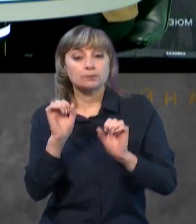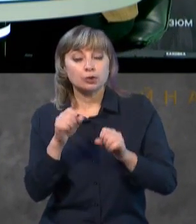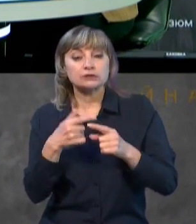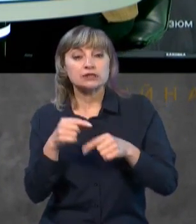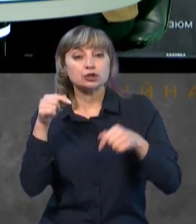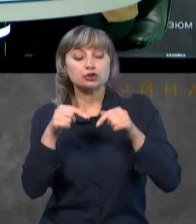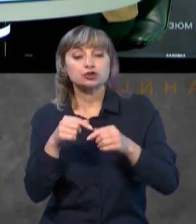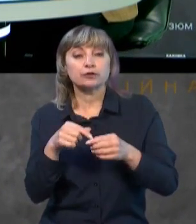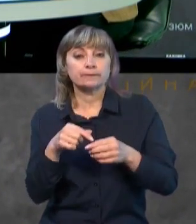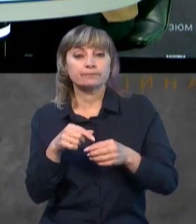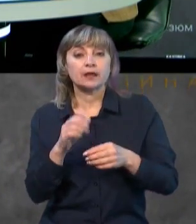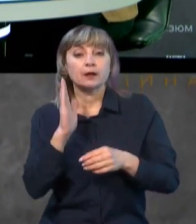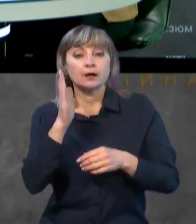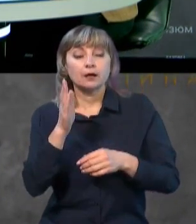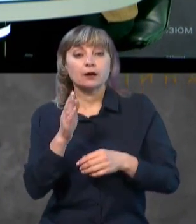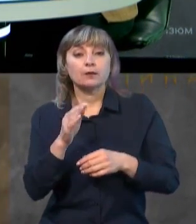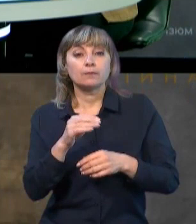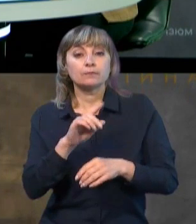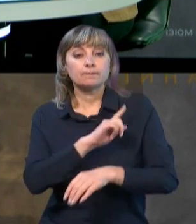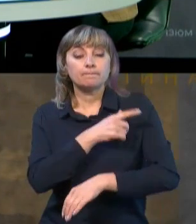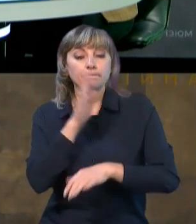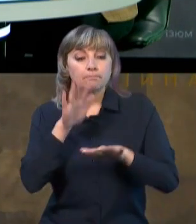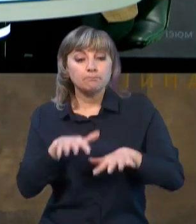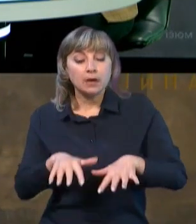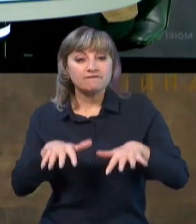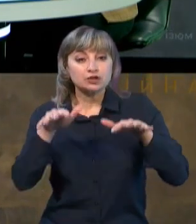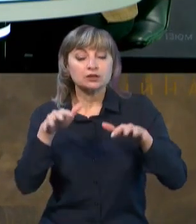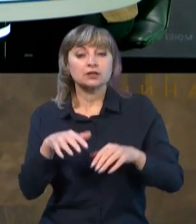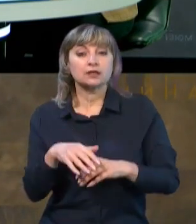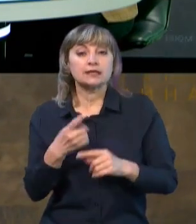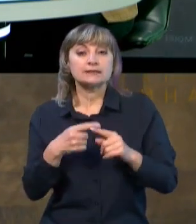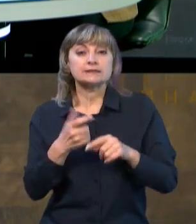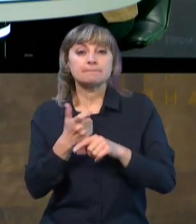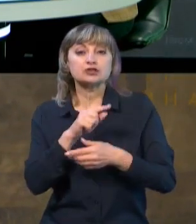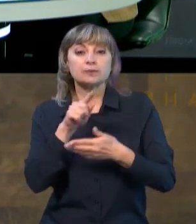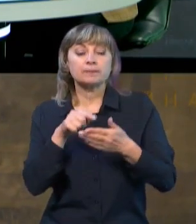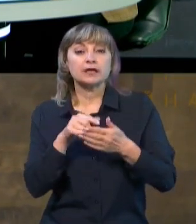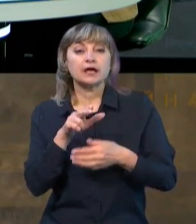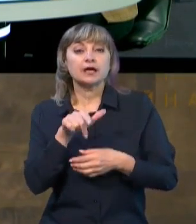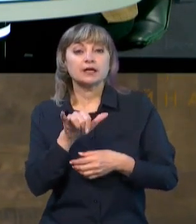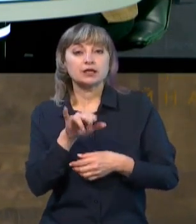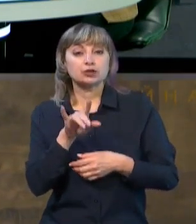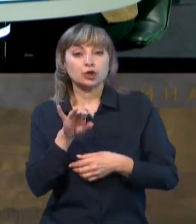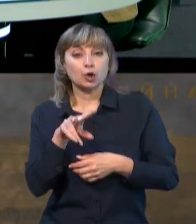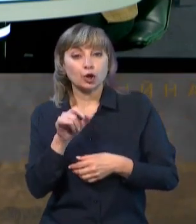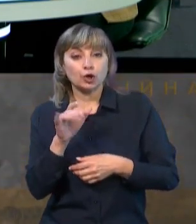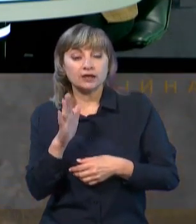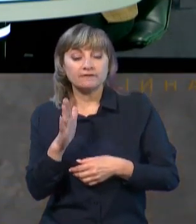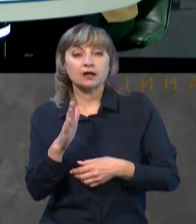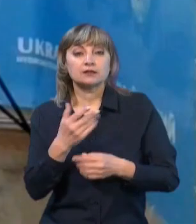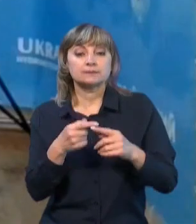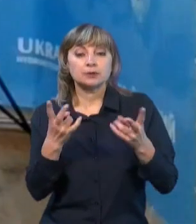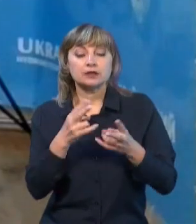дощі спровокувати в майбутньому паводки? Ну це більше питання до гідрологів, звичайно це треба спостерігати,